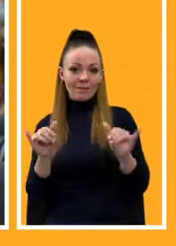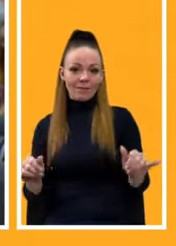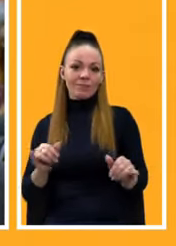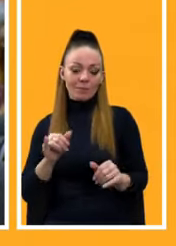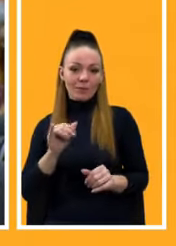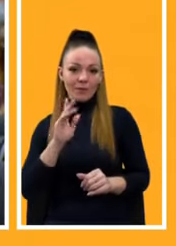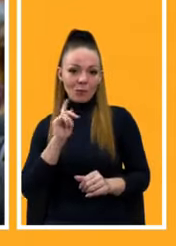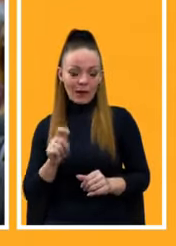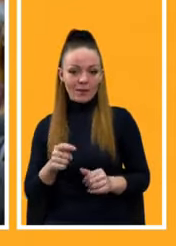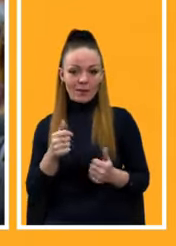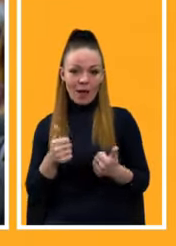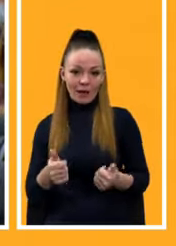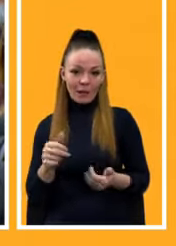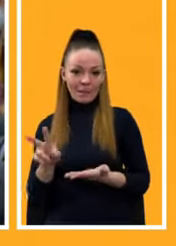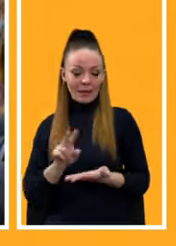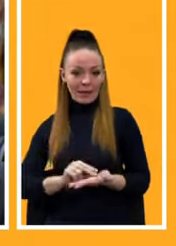приклади. Дякую.